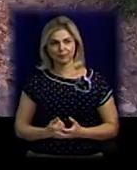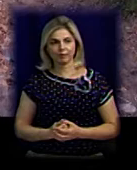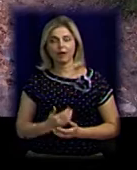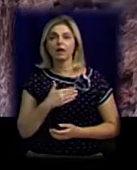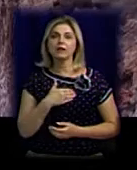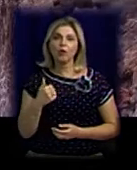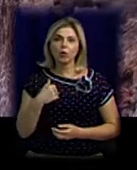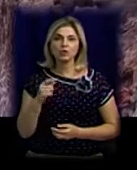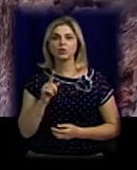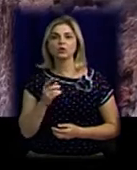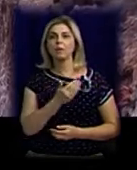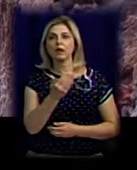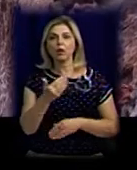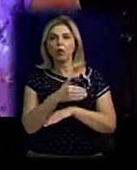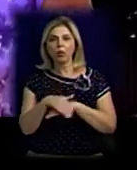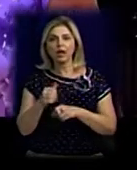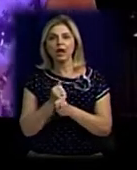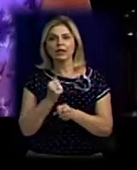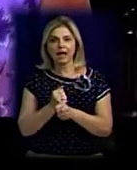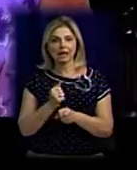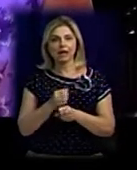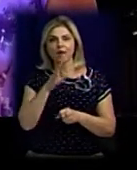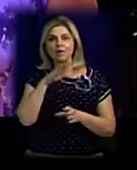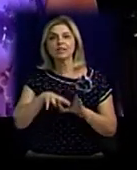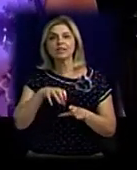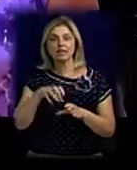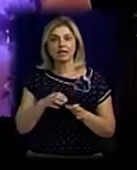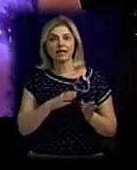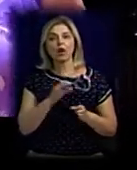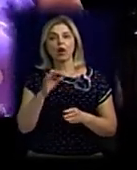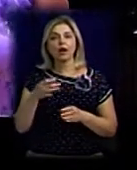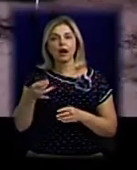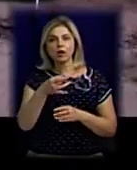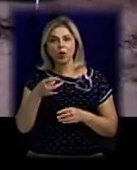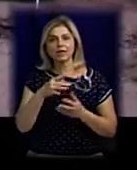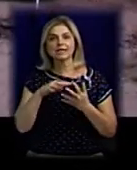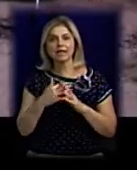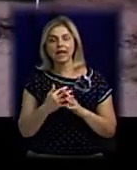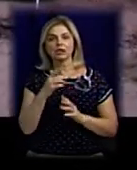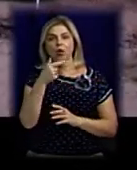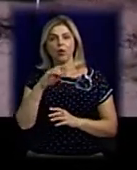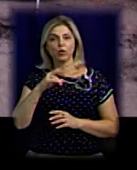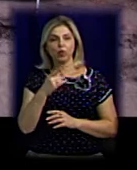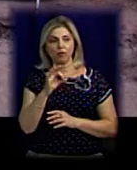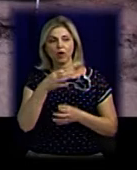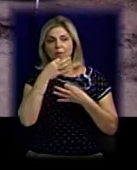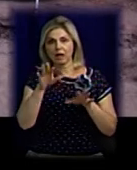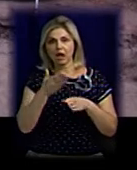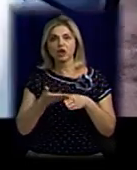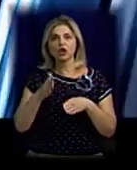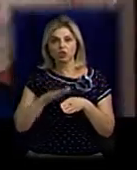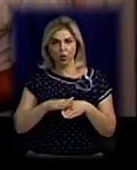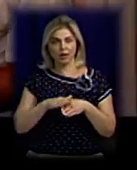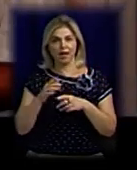хочуть, аби на їх вулиці робили дренажну систему. Жителям мікрорайону селища Горького не подобається важка техніка і можливий бруд.